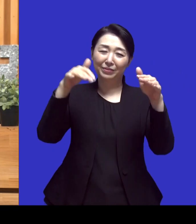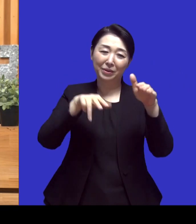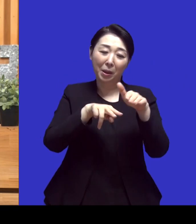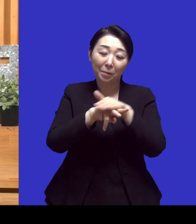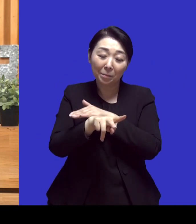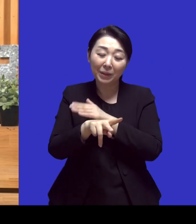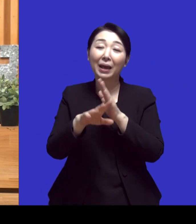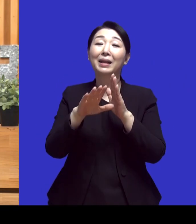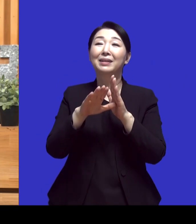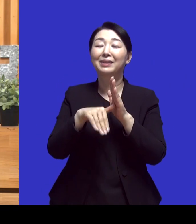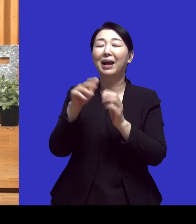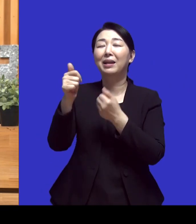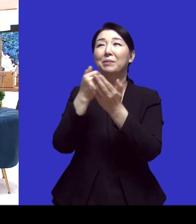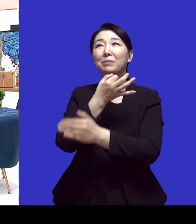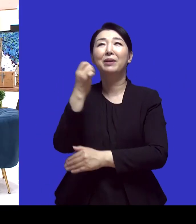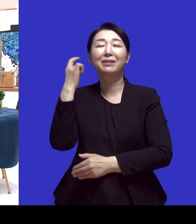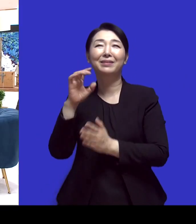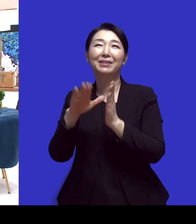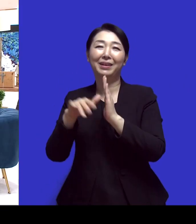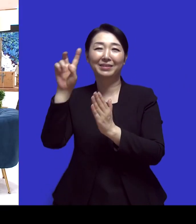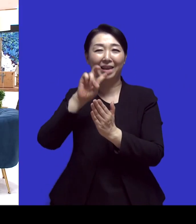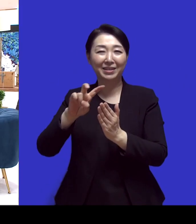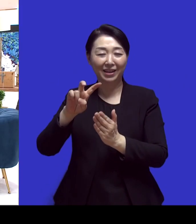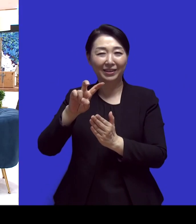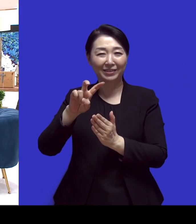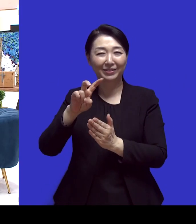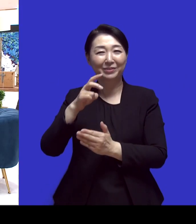떠올리면서 한번 찬양을 청해 듣겠습니다 네